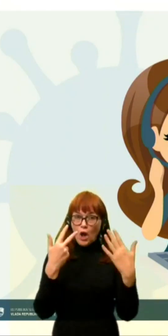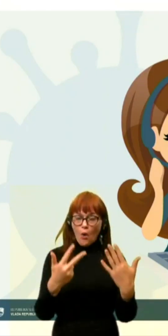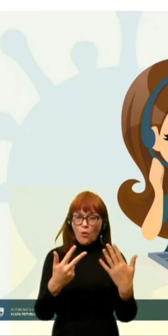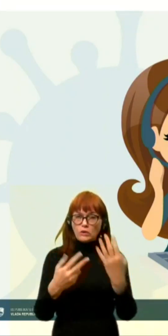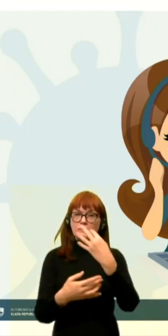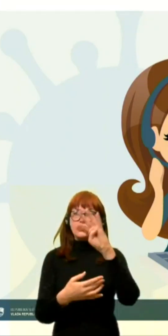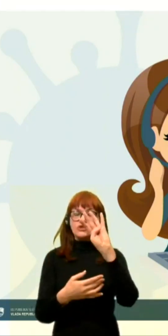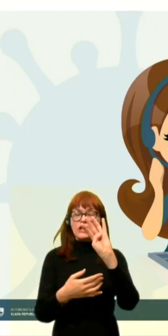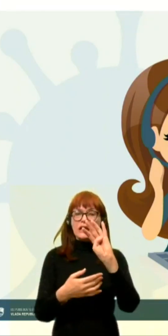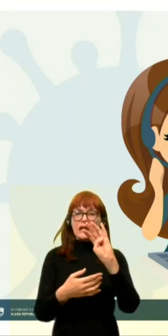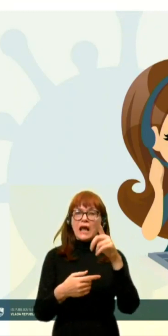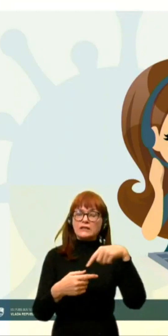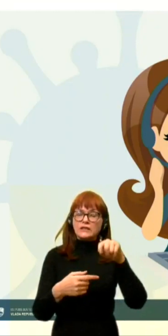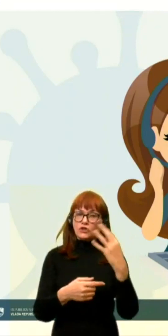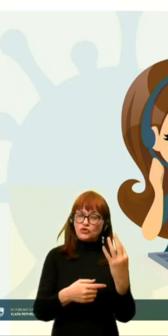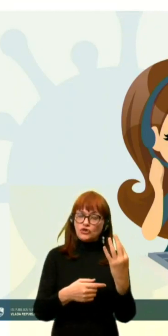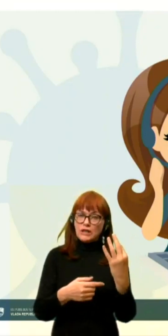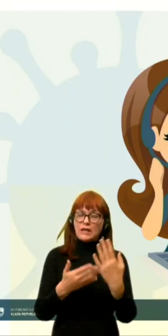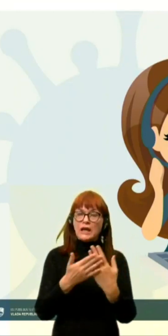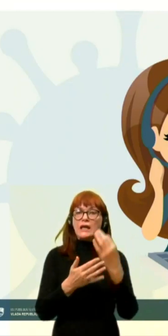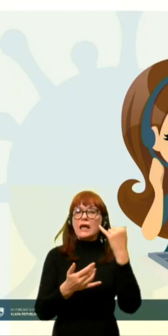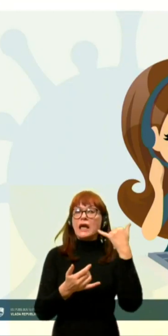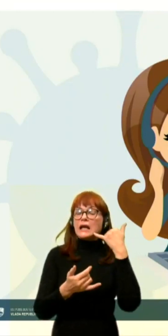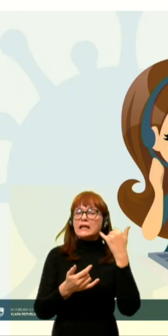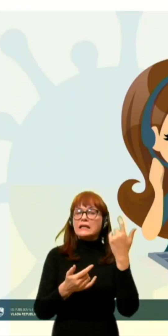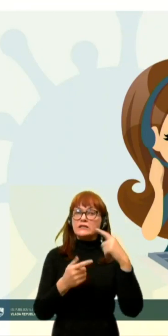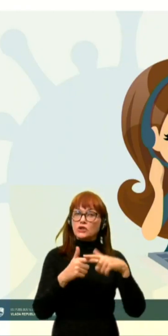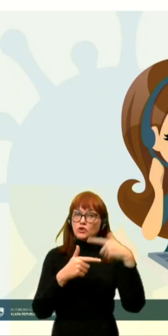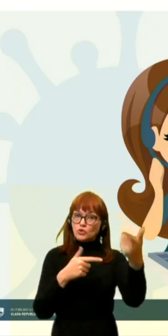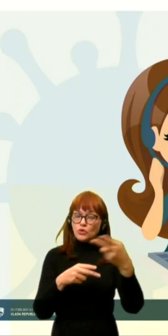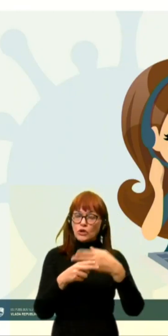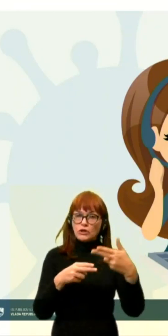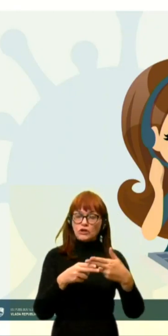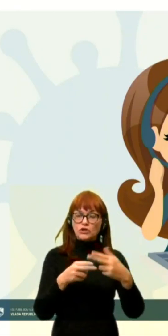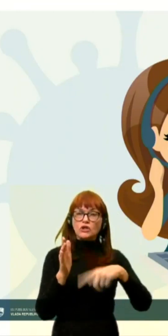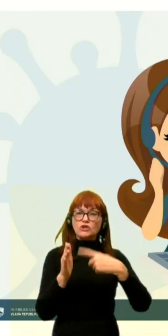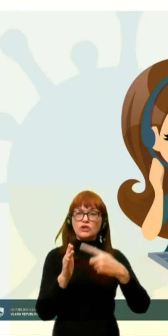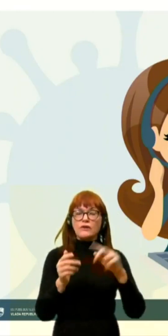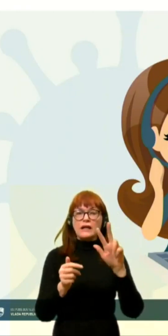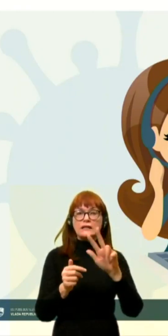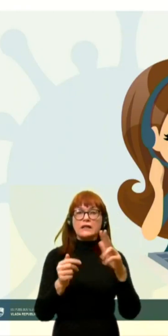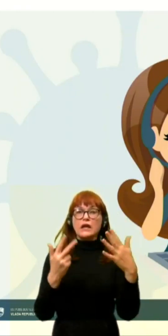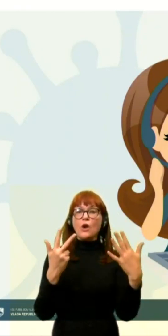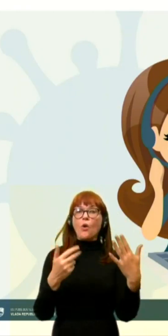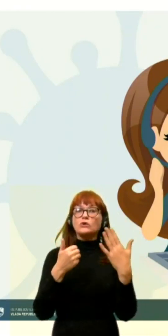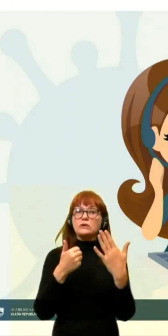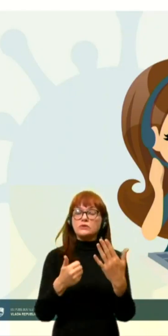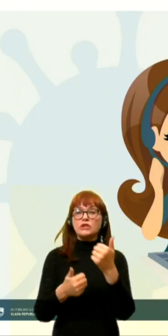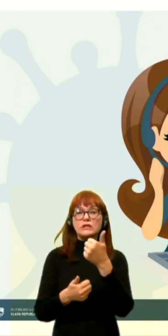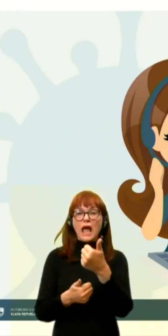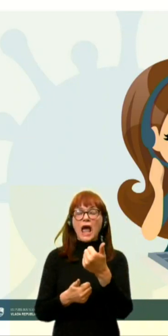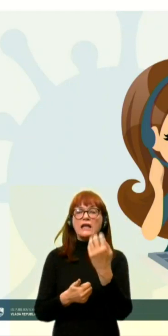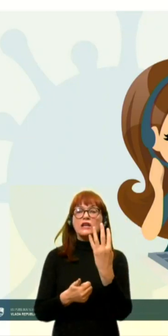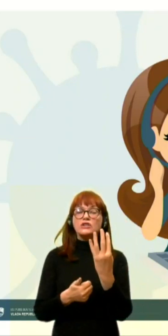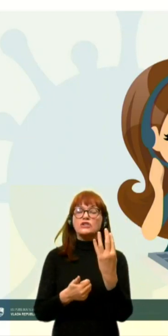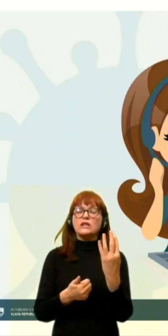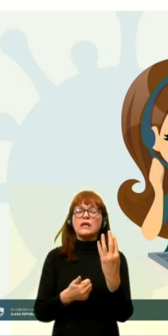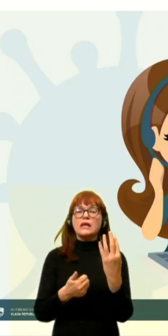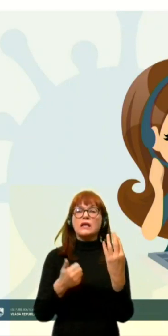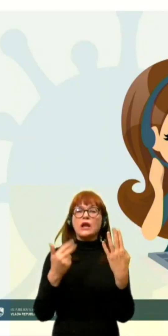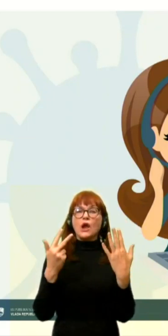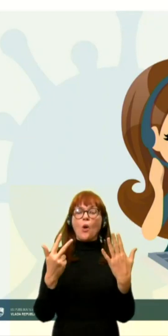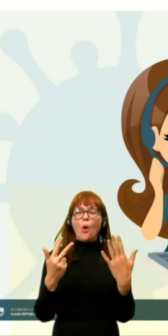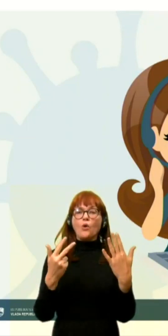nič 4 in zaklice iz tujine na številki 386, 1478, 75,